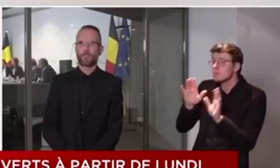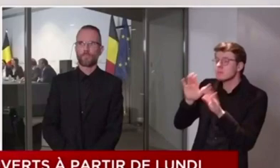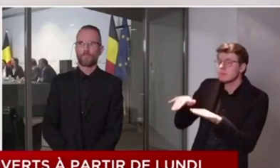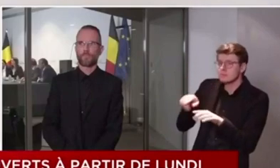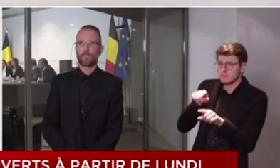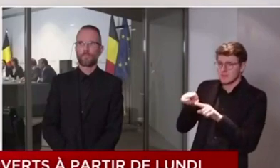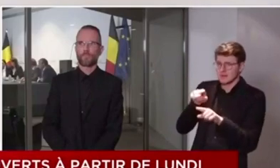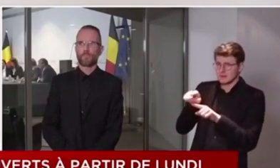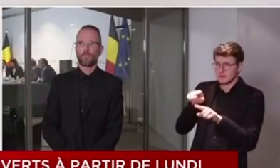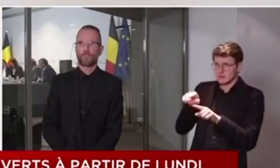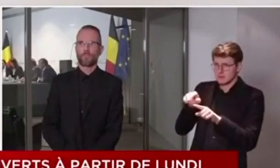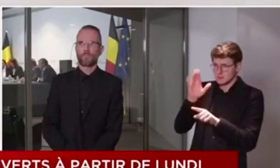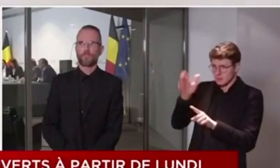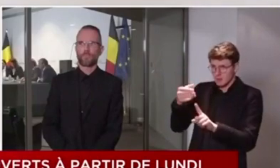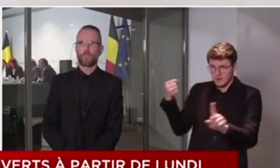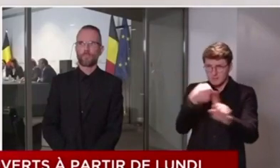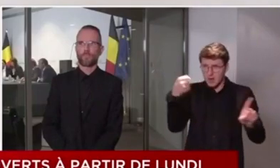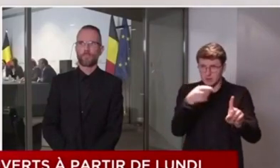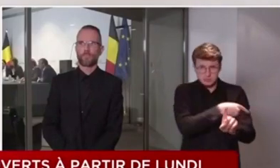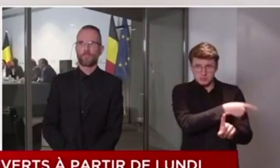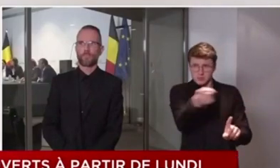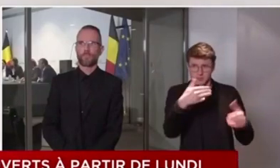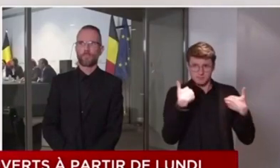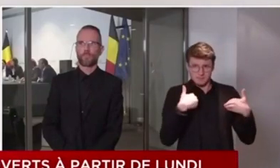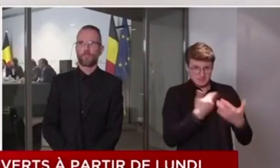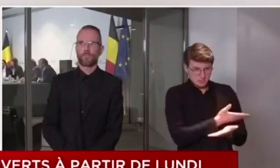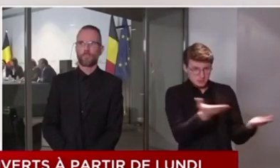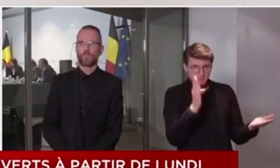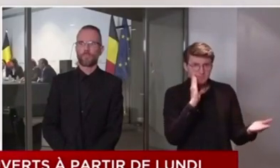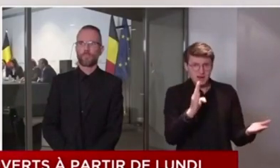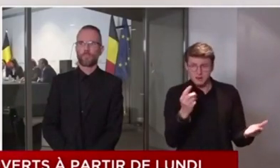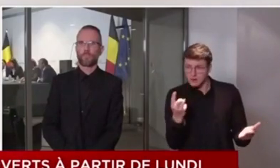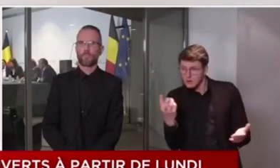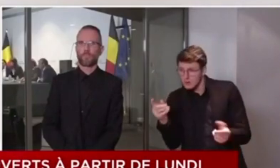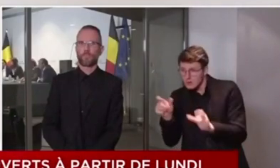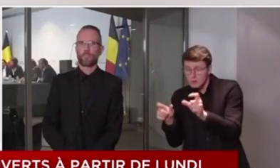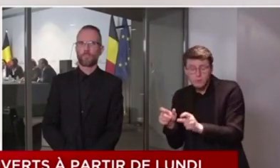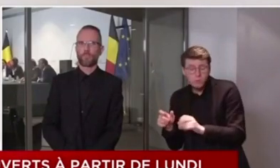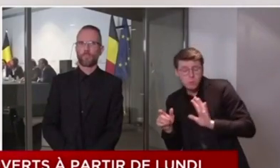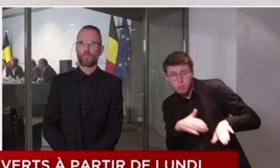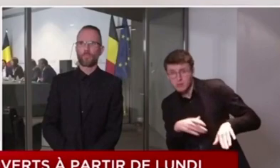personne n'aimerait que l'entièreté de la population ait à subir les conséquences.